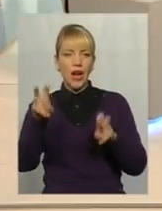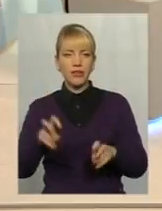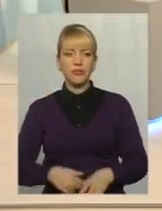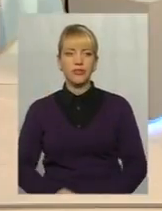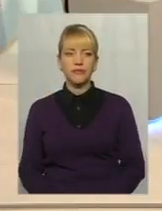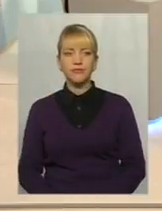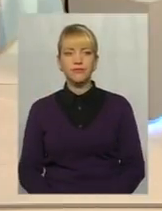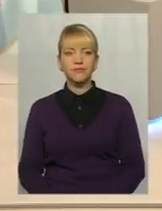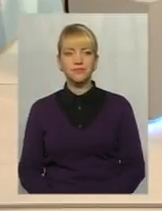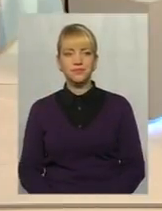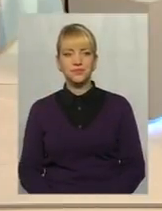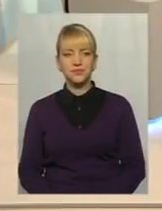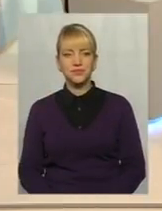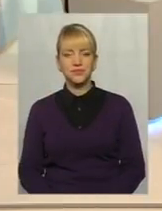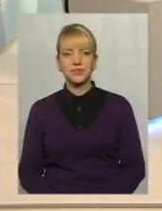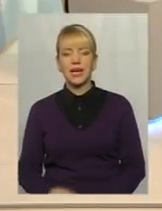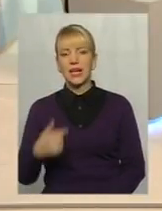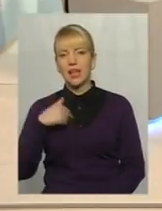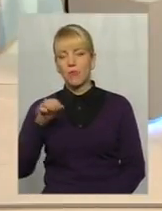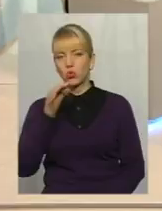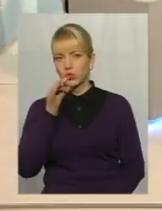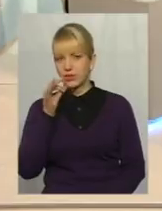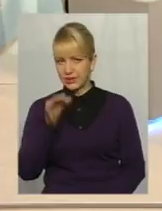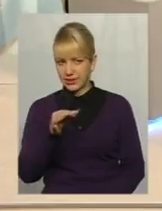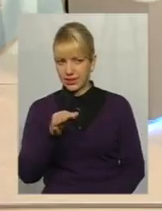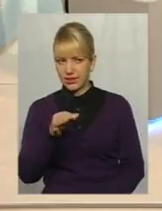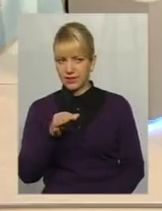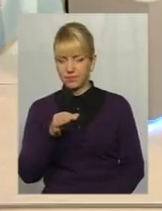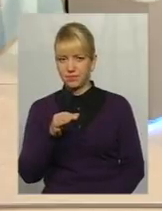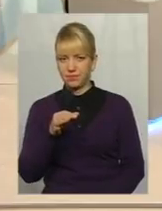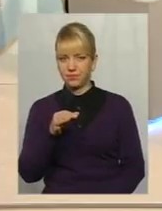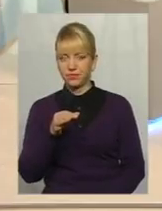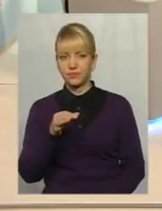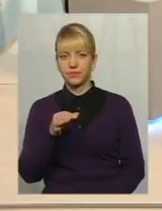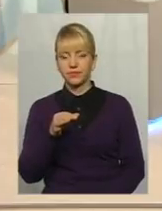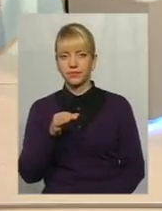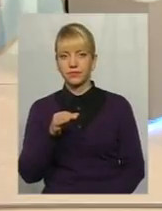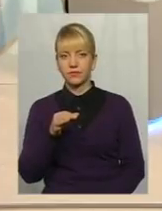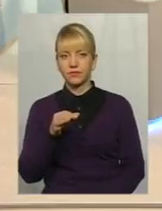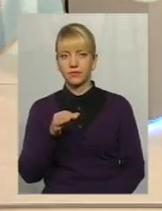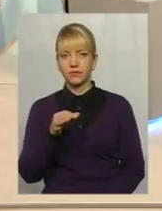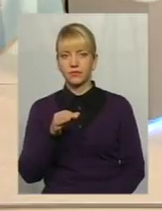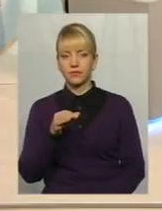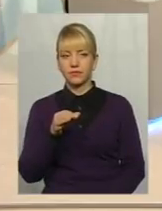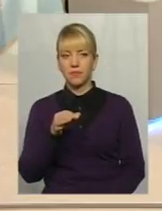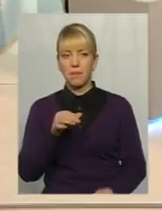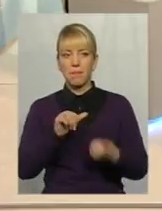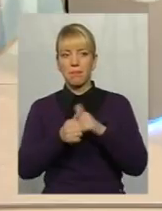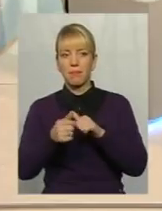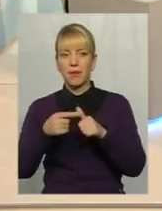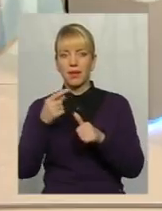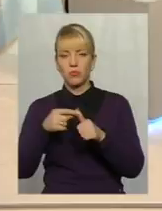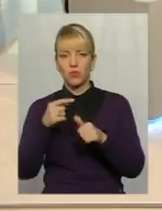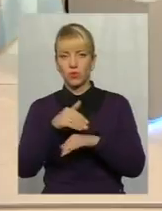Давайте по черзі. Я можу сказати так, що, в принципі, як і в радянському періоду, переименували вулиці